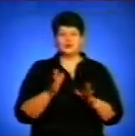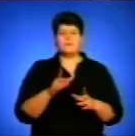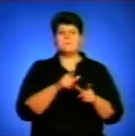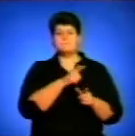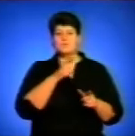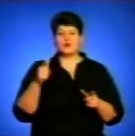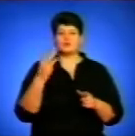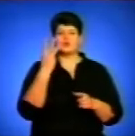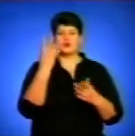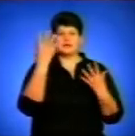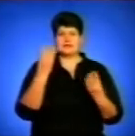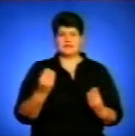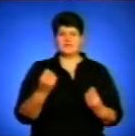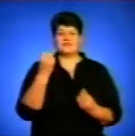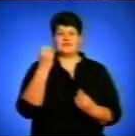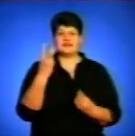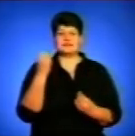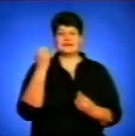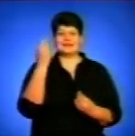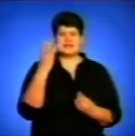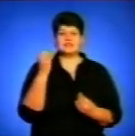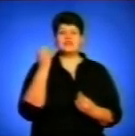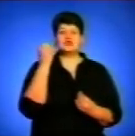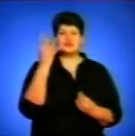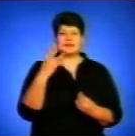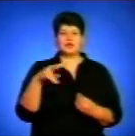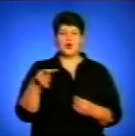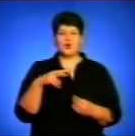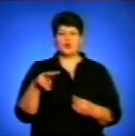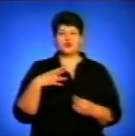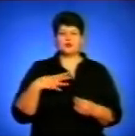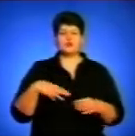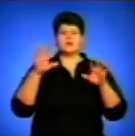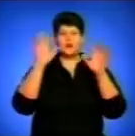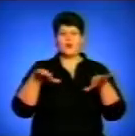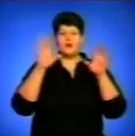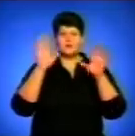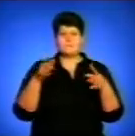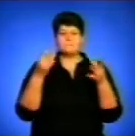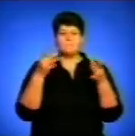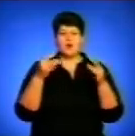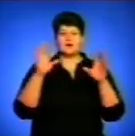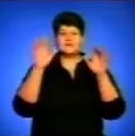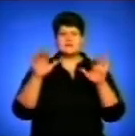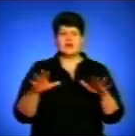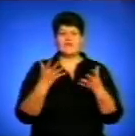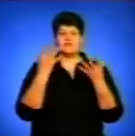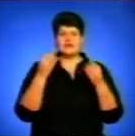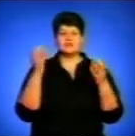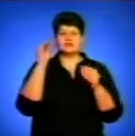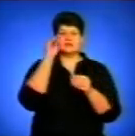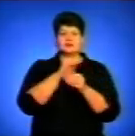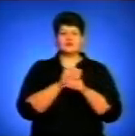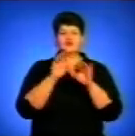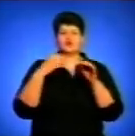протягом трьох днів. 12, 13 та 14 лютого очікується опади у вигляді мокрого снігу, вдень з дощем. Вночі